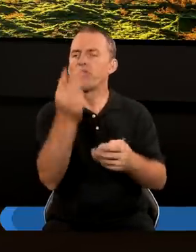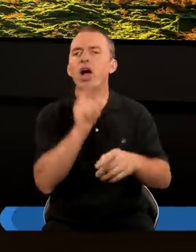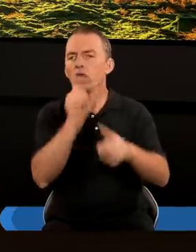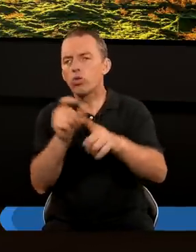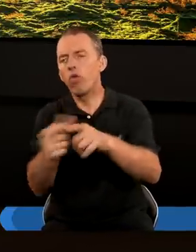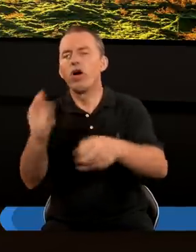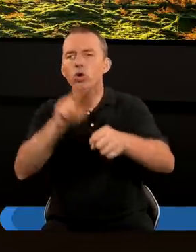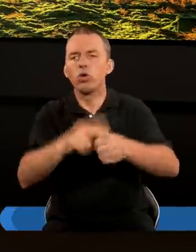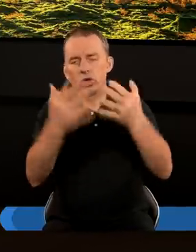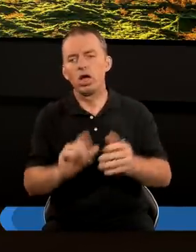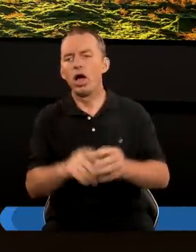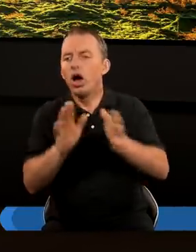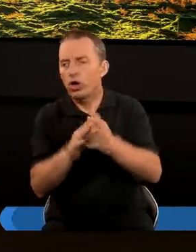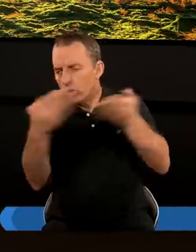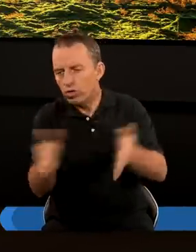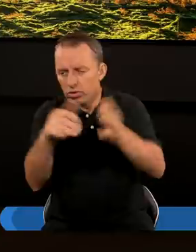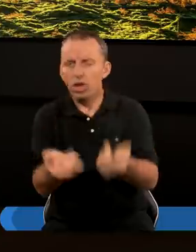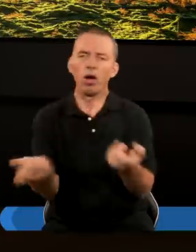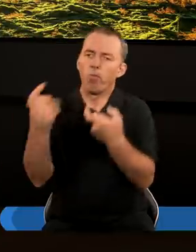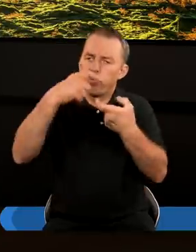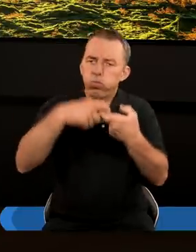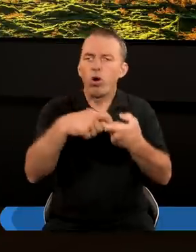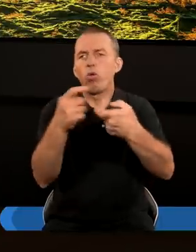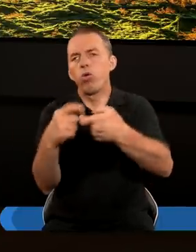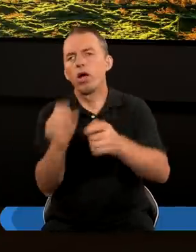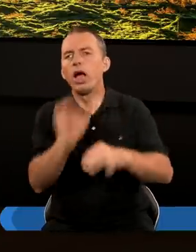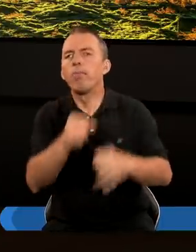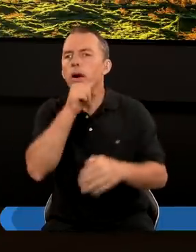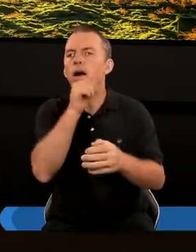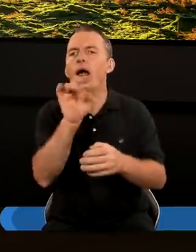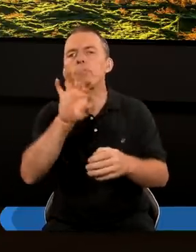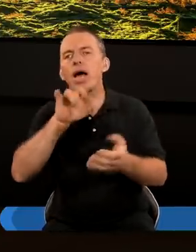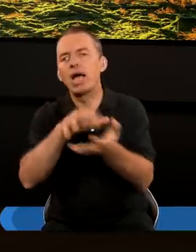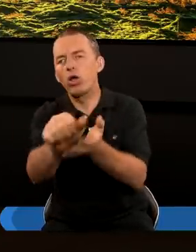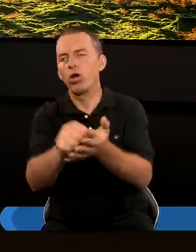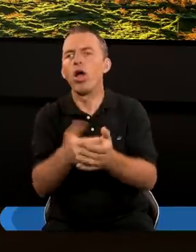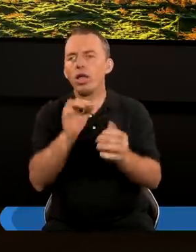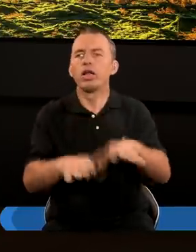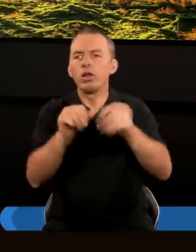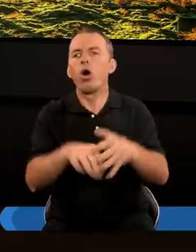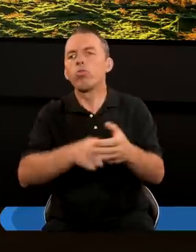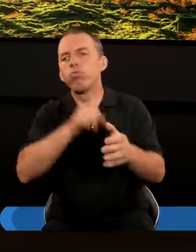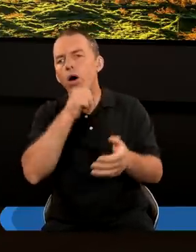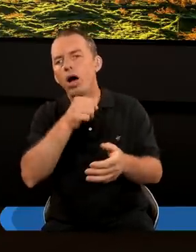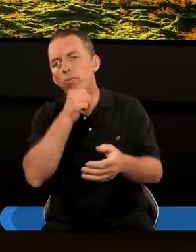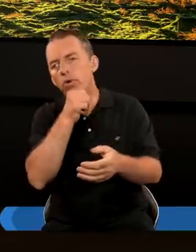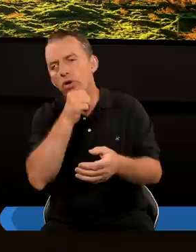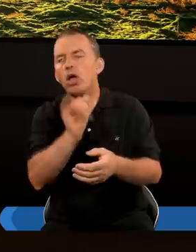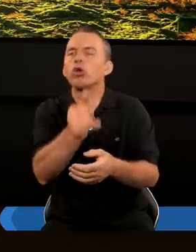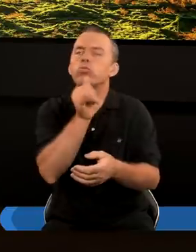terminy, które chcielibyśmy rozszyfrować i z sobą połączyć. Babylon i Armageddon. Zaczynamy od Babylonu,